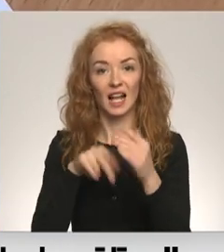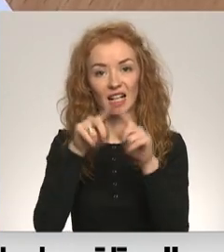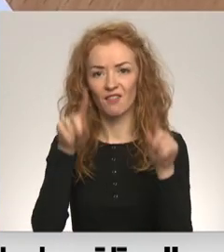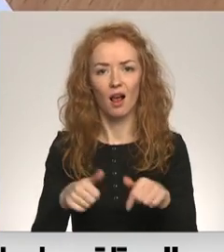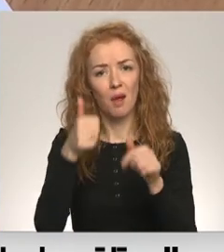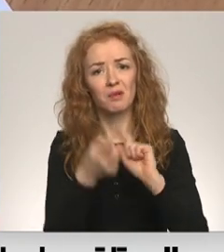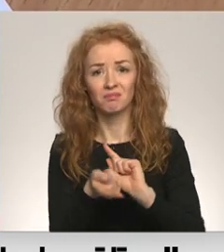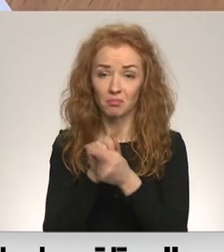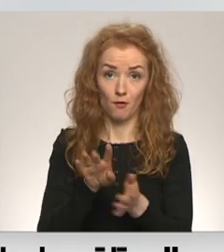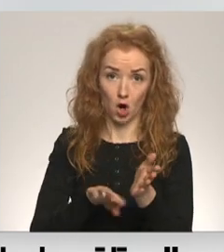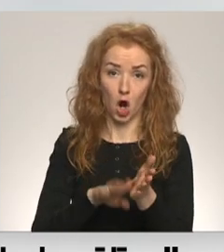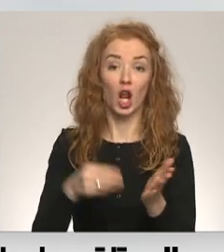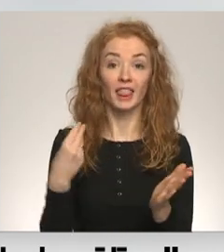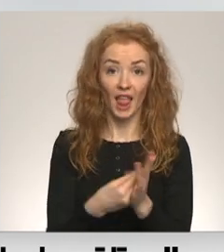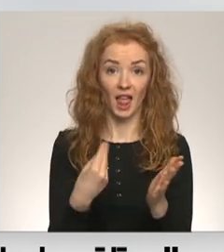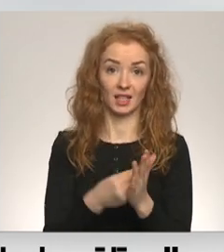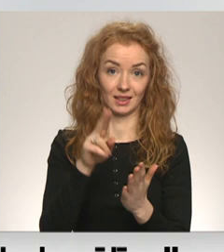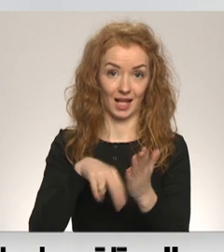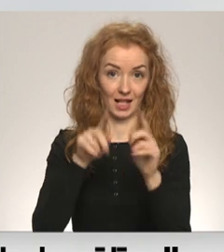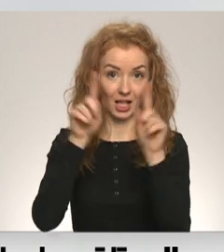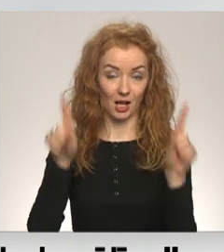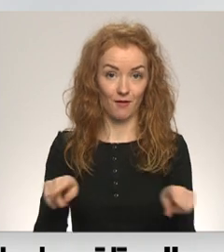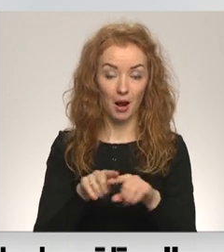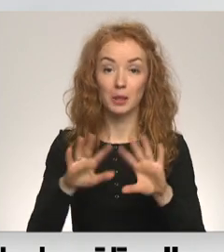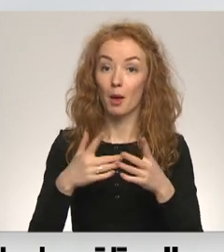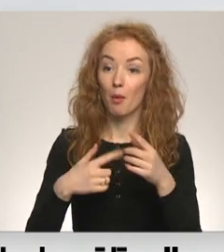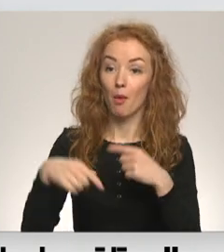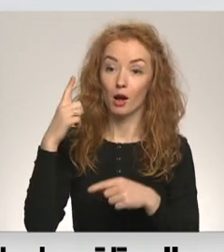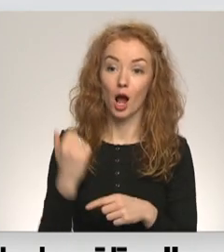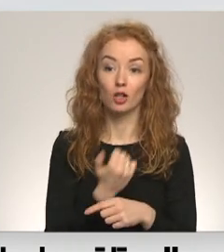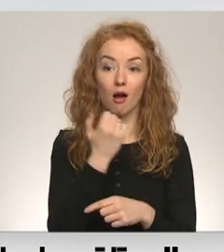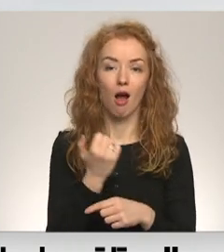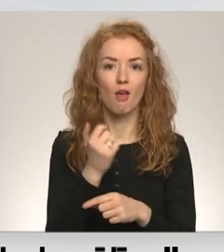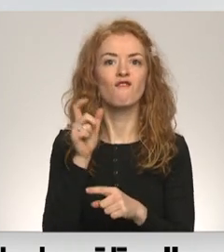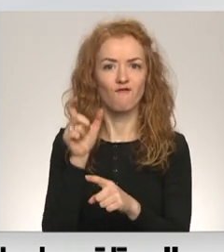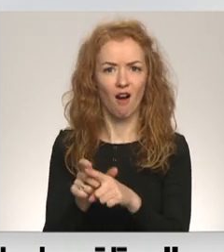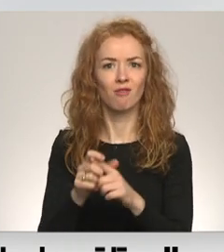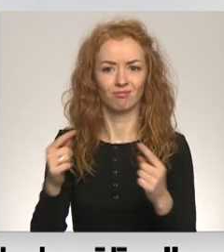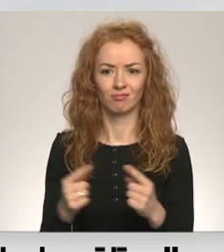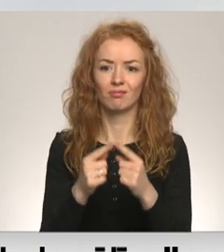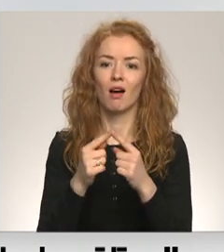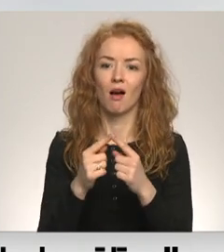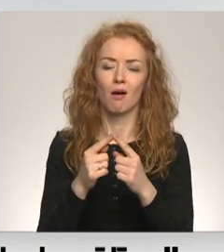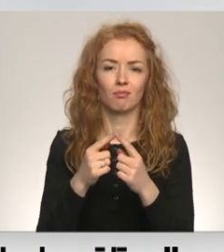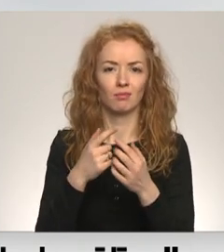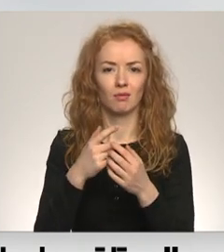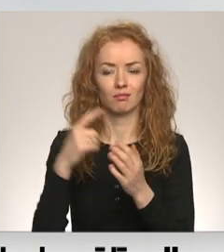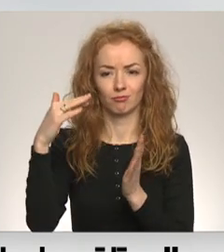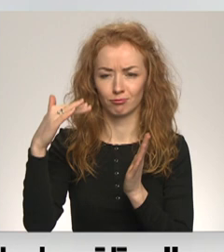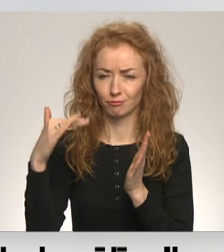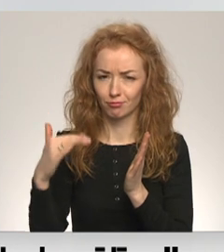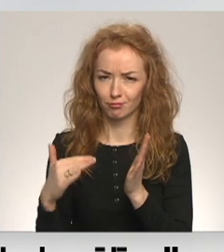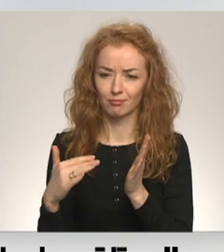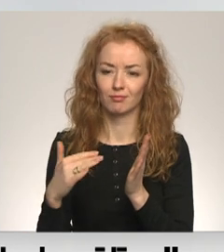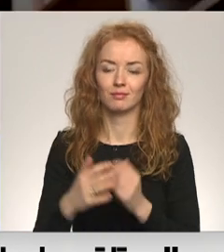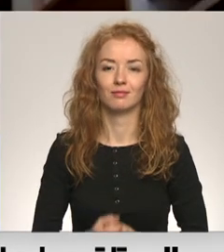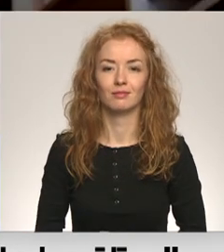derīgs sertifikāts. Bet pagājušā gada vārda finālisti bija balstpote, līdzestība, ribjosla, tīkšķis un